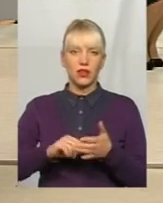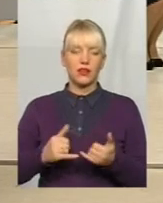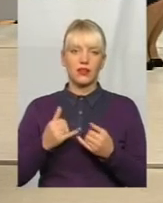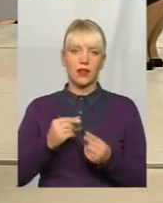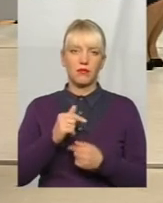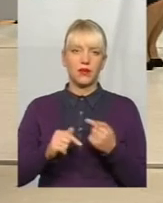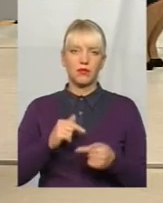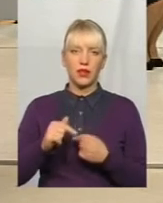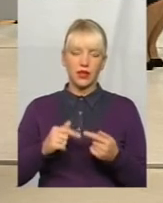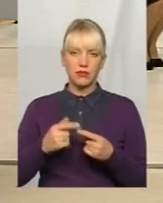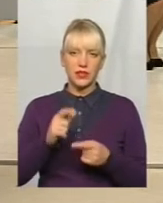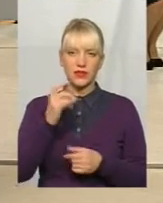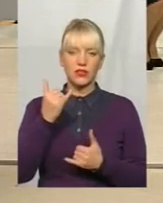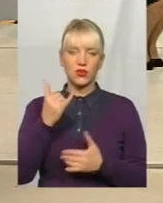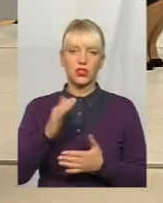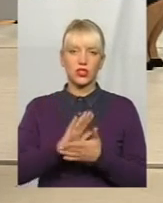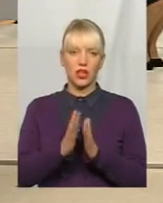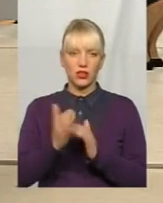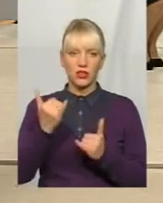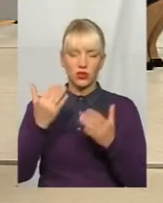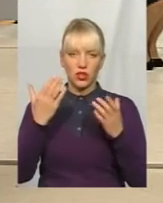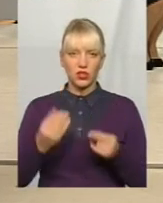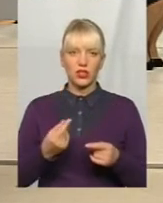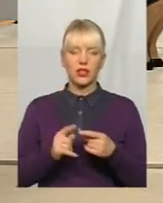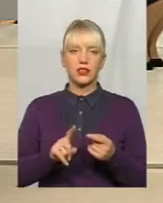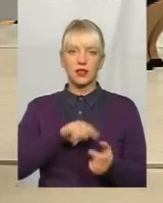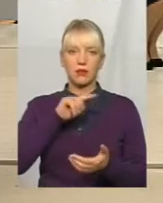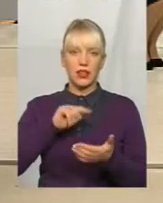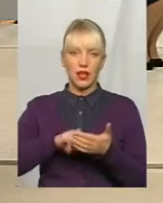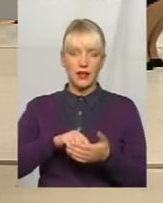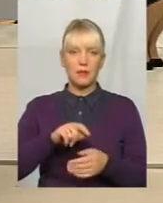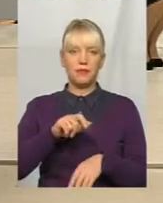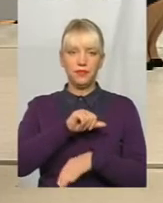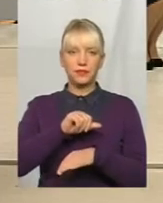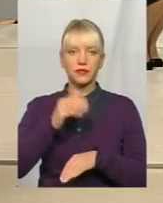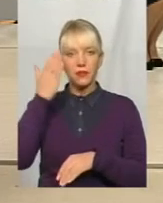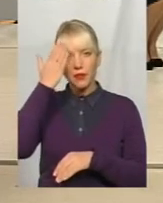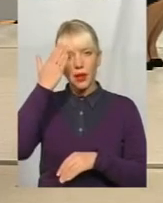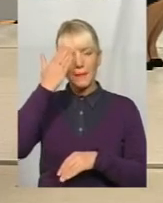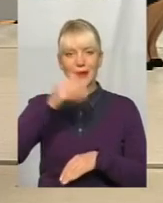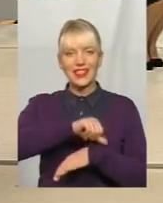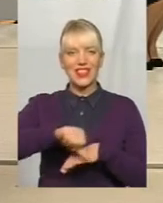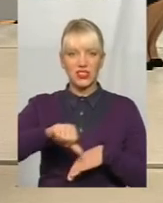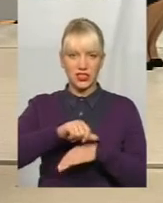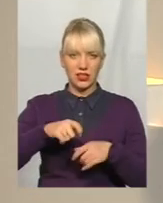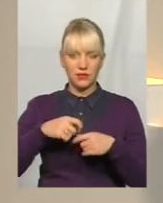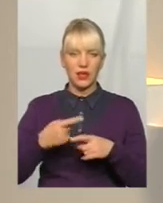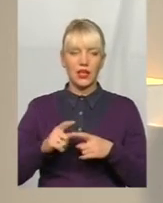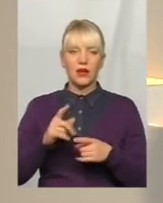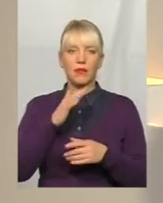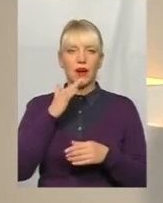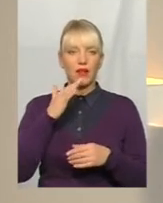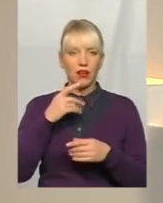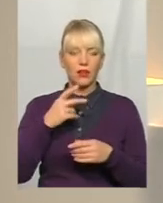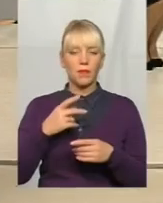підприємців, стану на сьогоднішній день, це питання митниці, оскільки багато підприємців зв'язаних чи на імпорт, чи на експорт. Друге